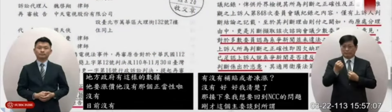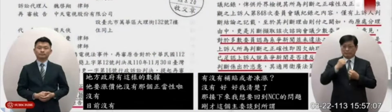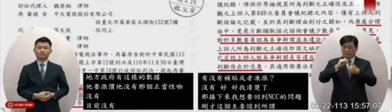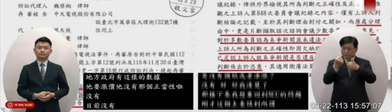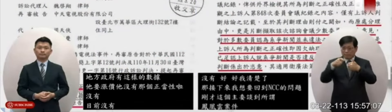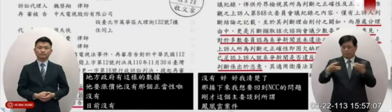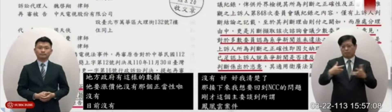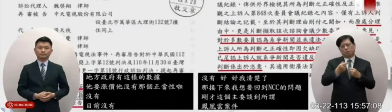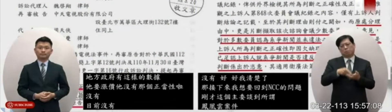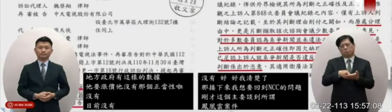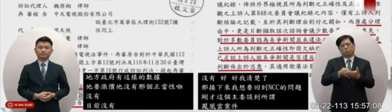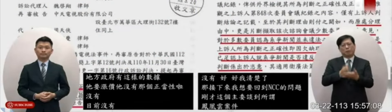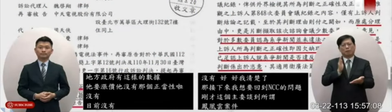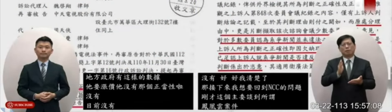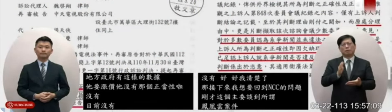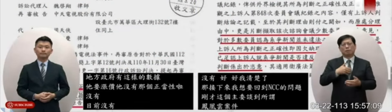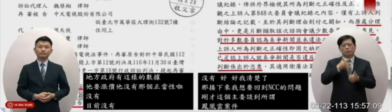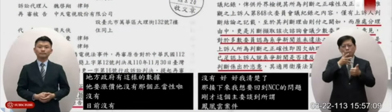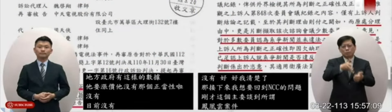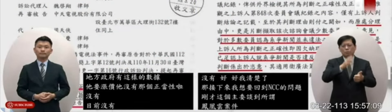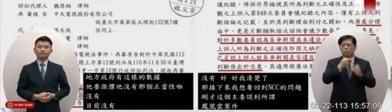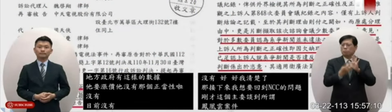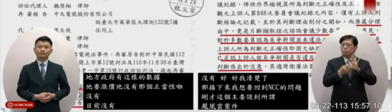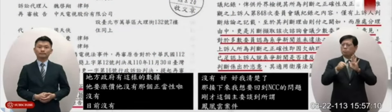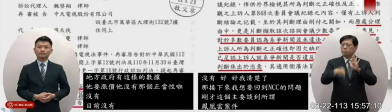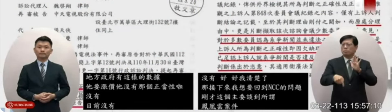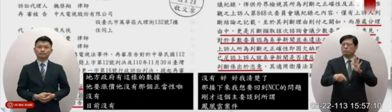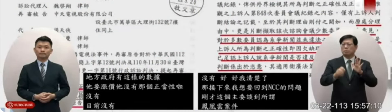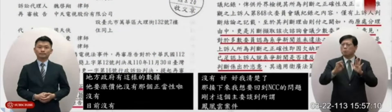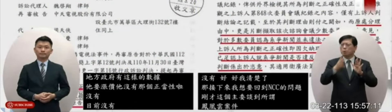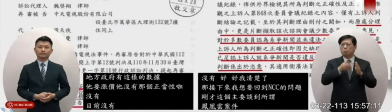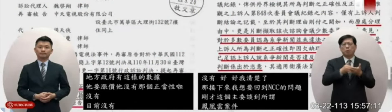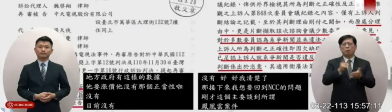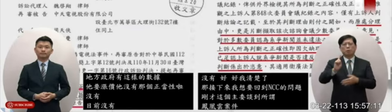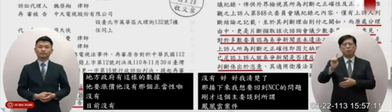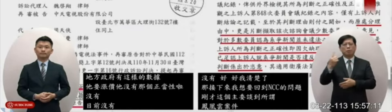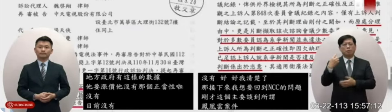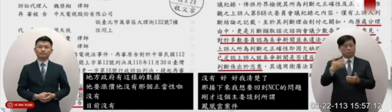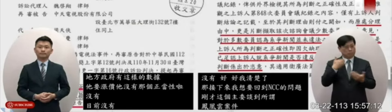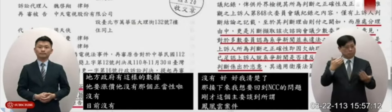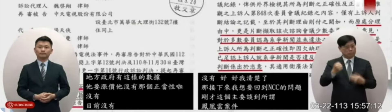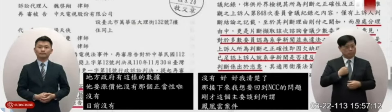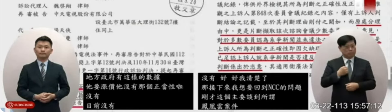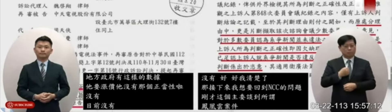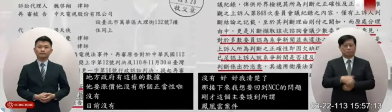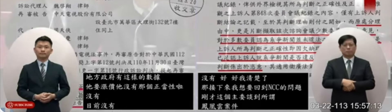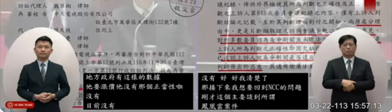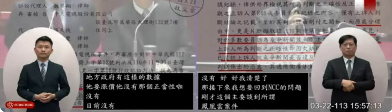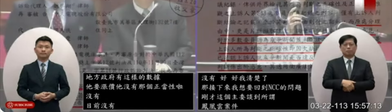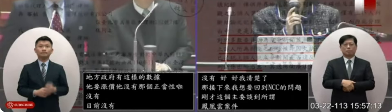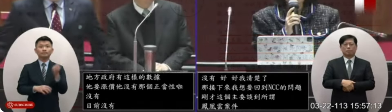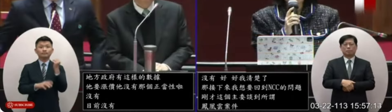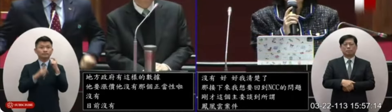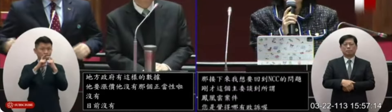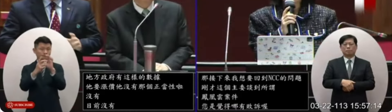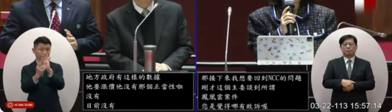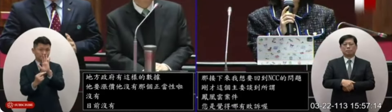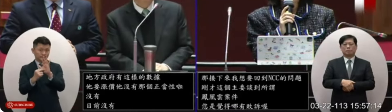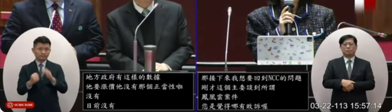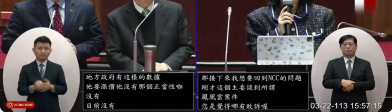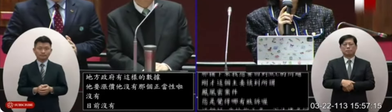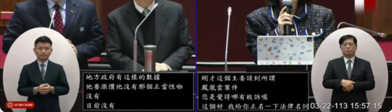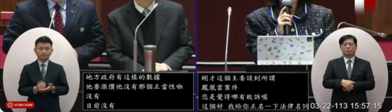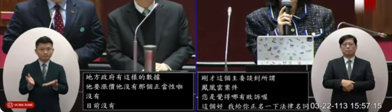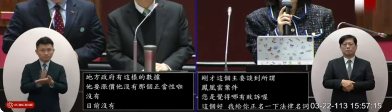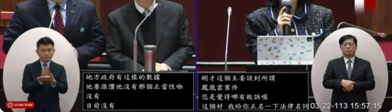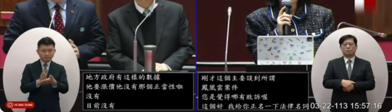意等等的被駁回了我想問一下主委可不可以說明一下你們被駁回的理由是什麼您清楚嗎基本上來講是說我們